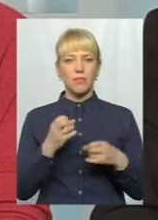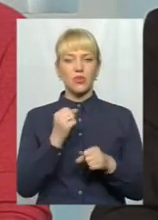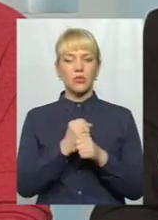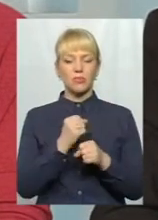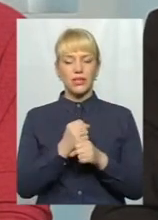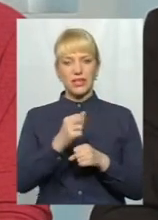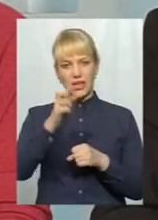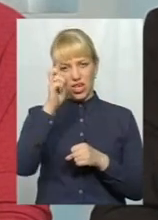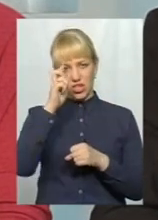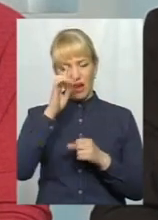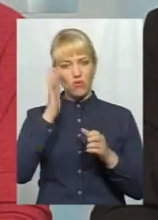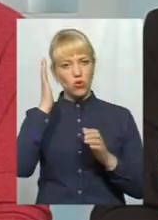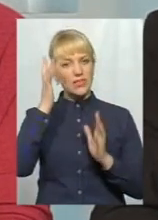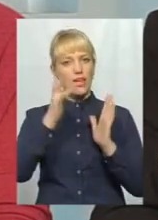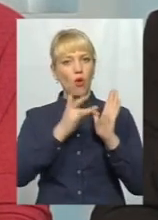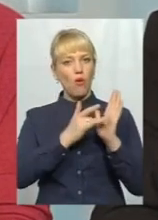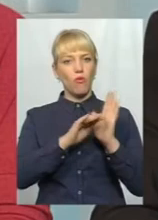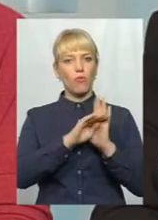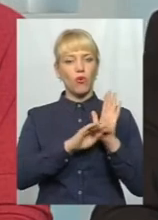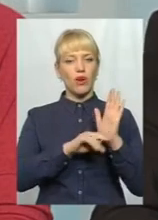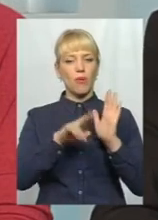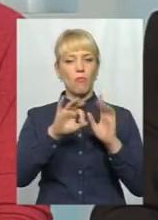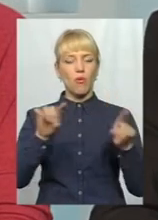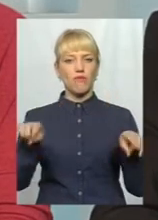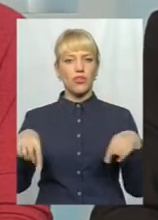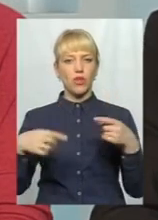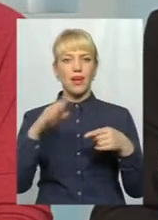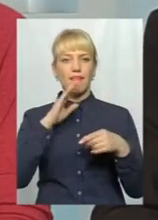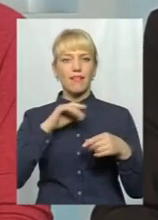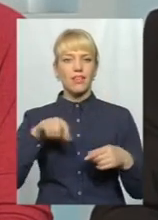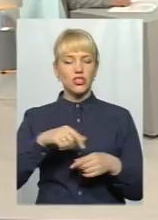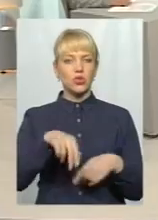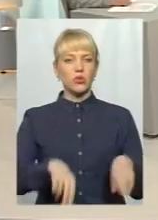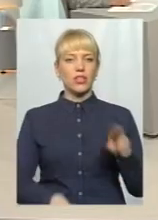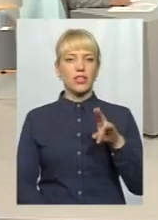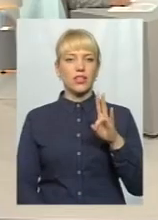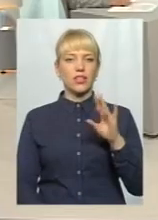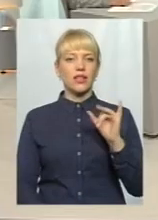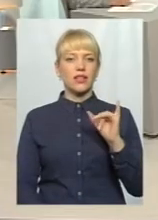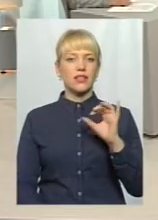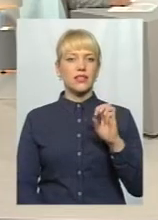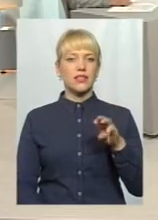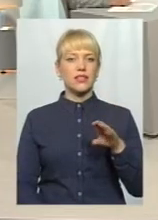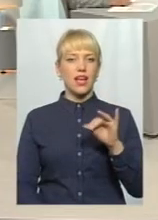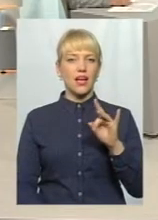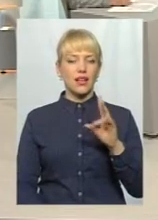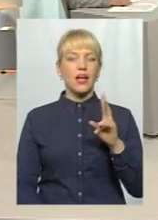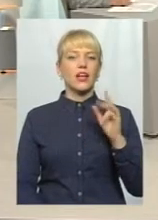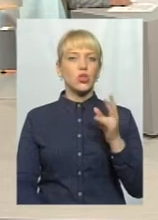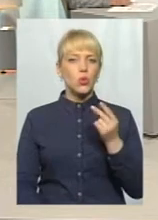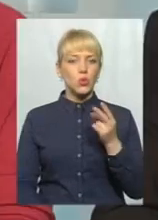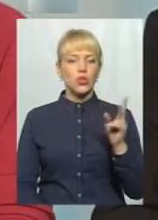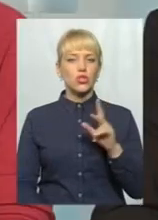програму відновлення річки Дністер, це перше. І друге, що ми пропонували, це те, що треба, щоб